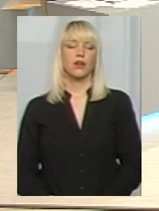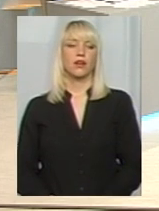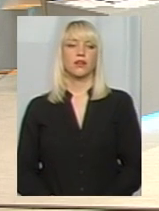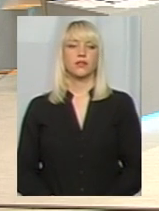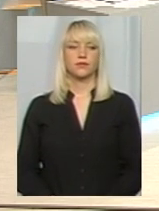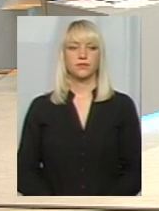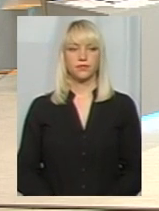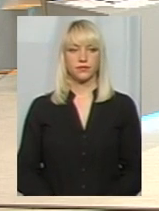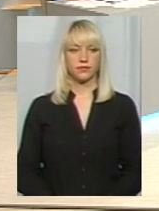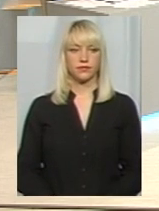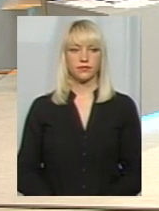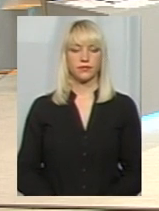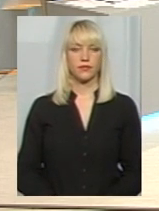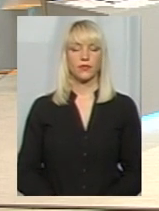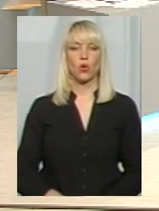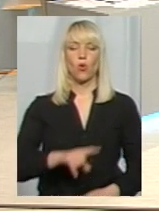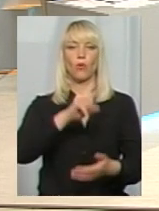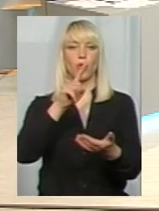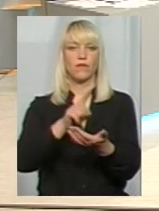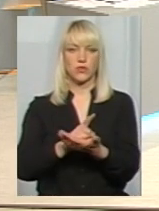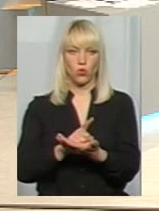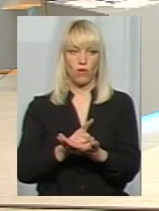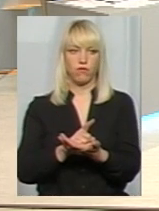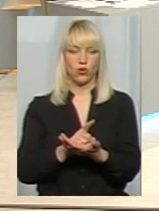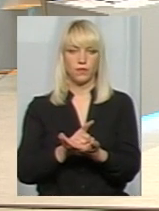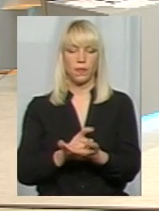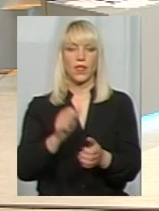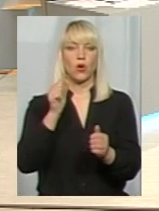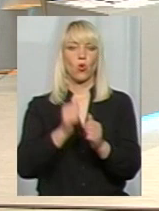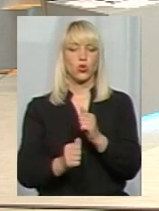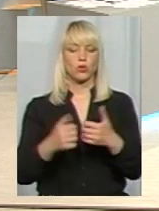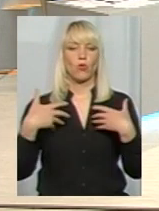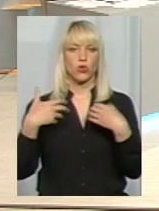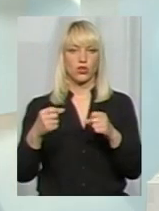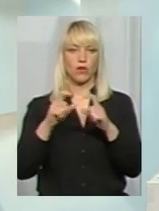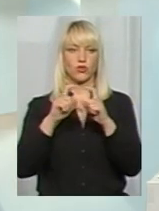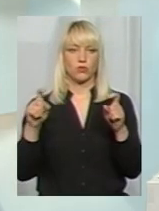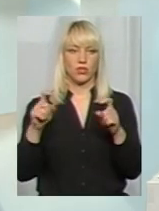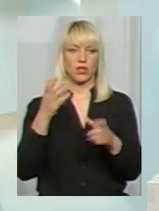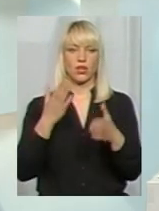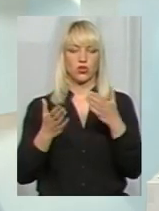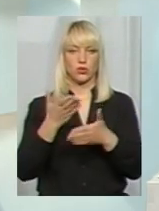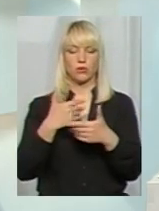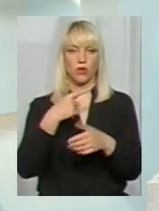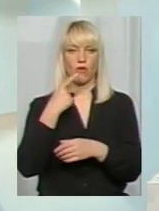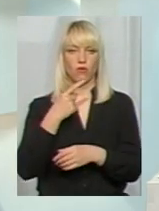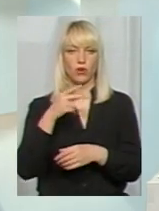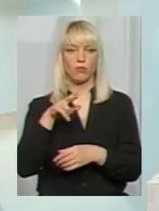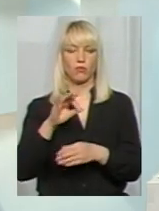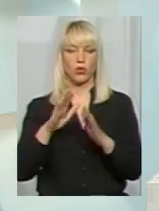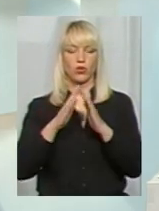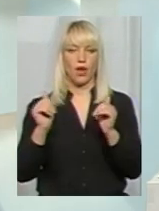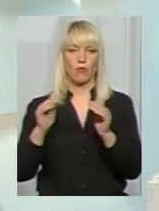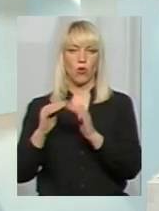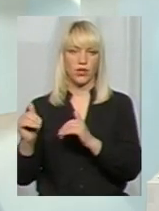за... Давайте, початися, я думаю, всіх, хто стоїть. Обов'язково в кожному здоровчому закладі, якщо ми говоримо про табори,